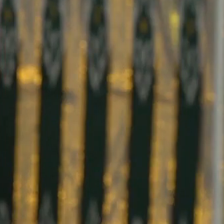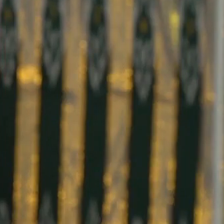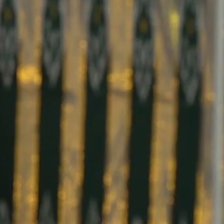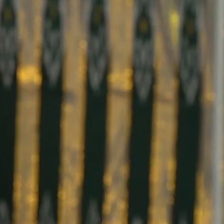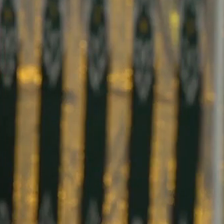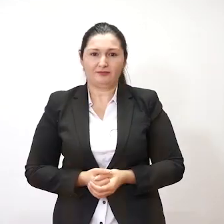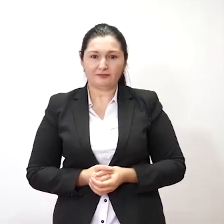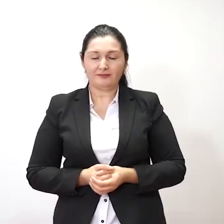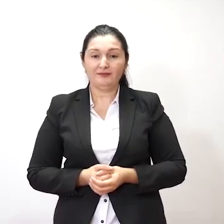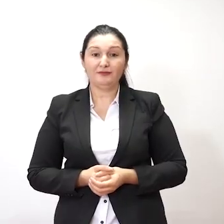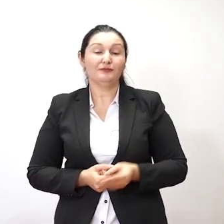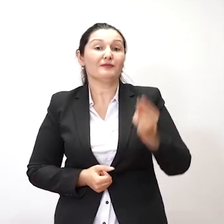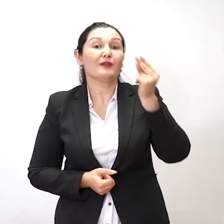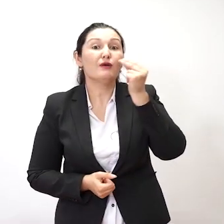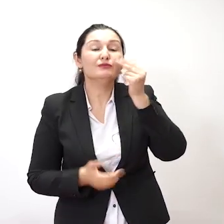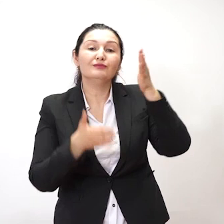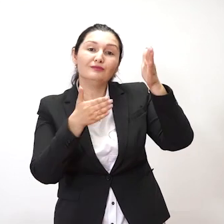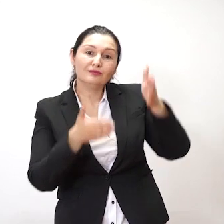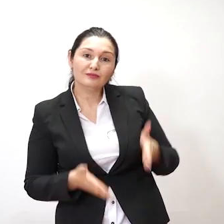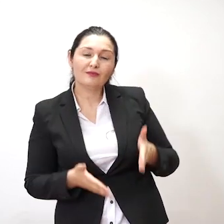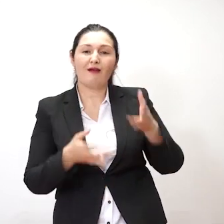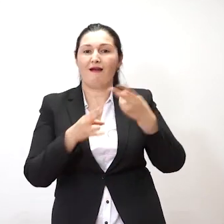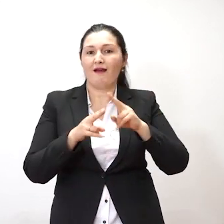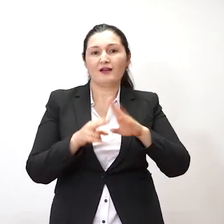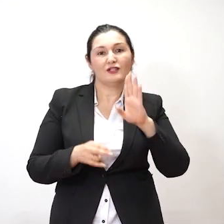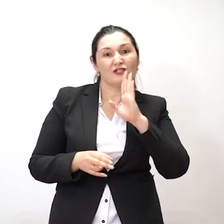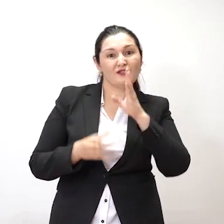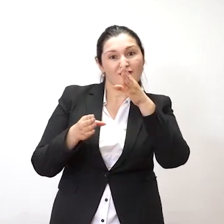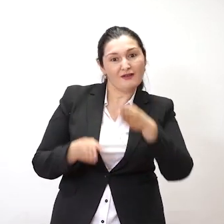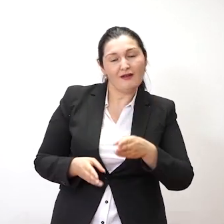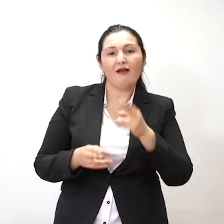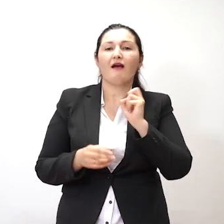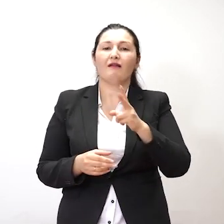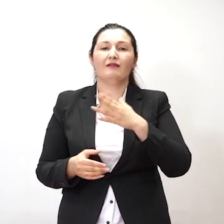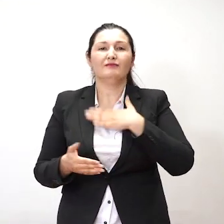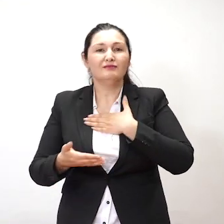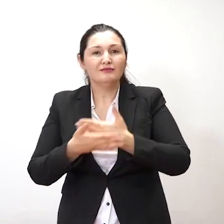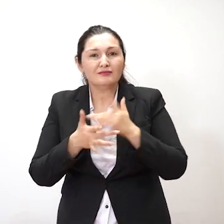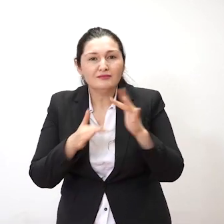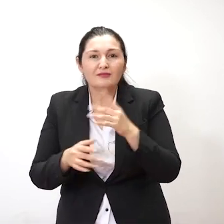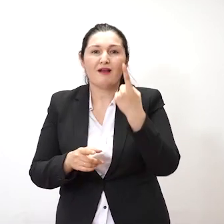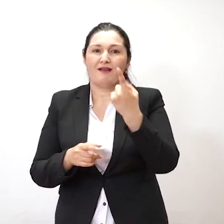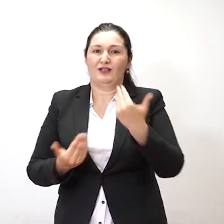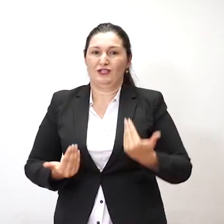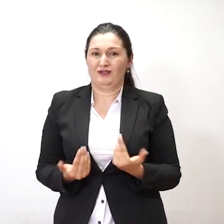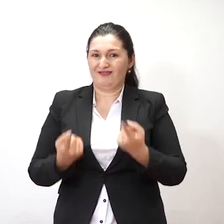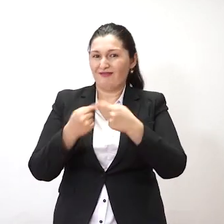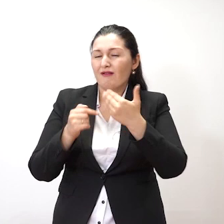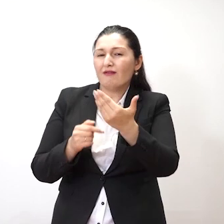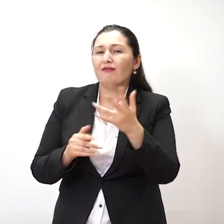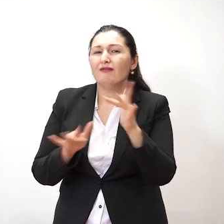اولتر از همه مرد باید بخلاصه بیاد که با این زن حیات خود رو پایوست و برای یک حیات هست این.